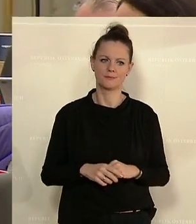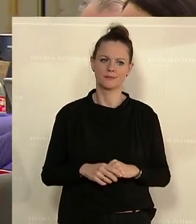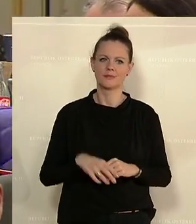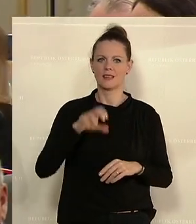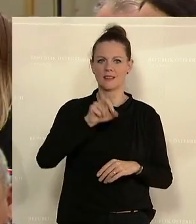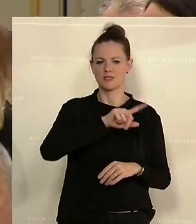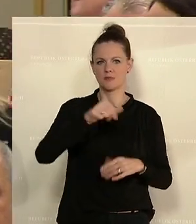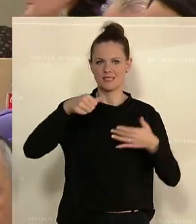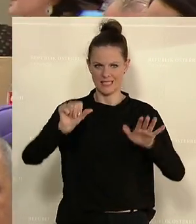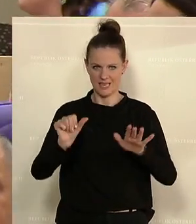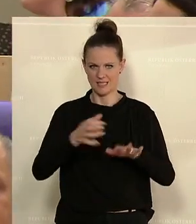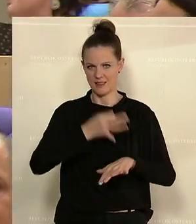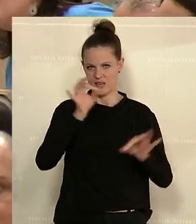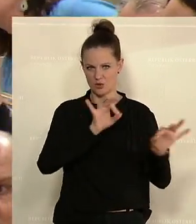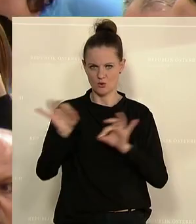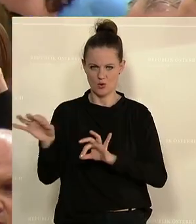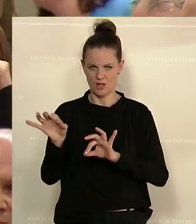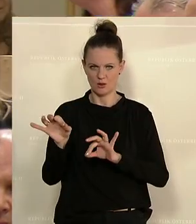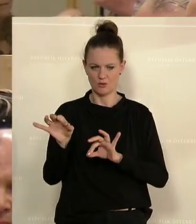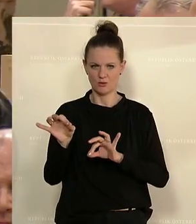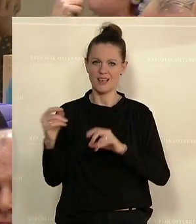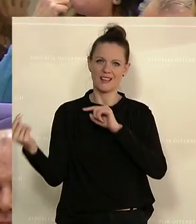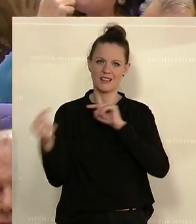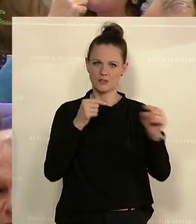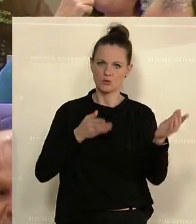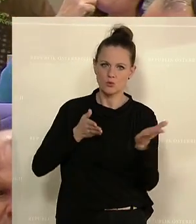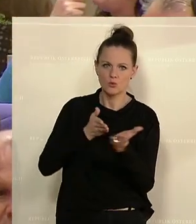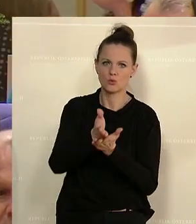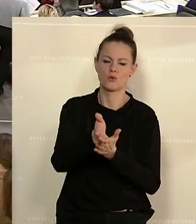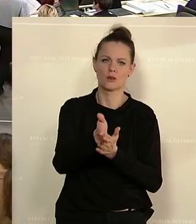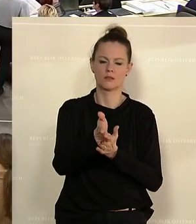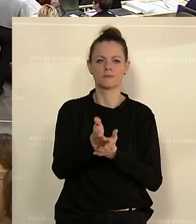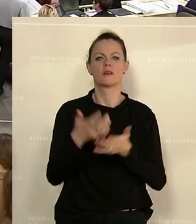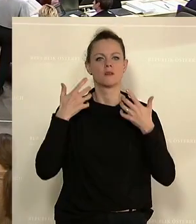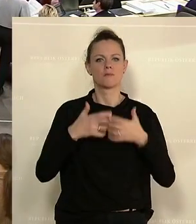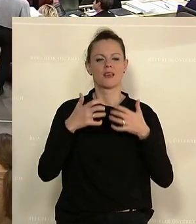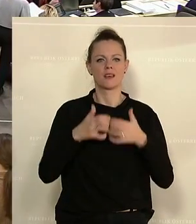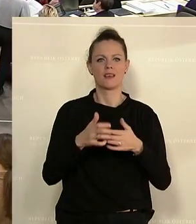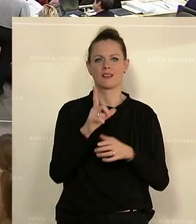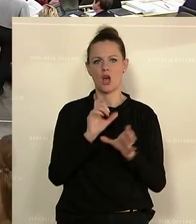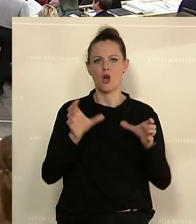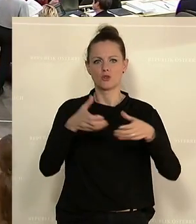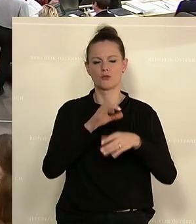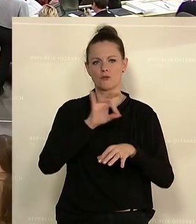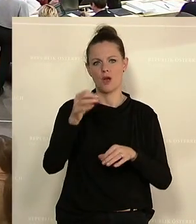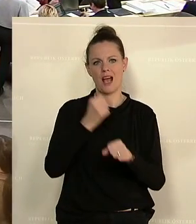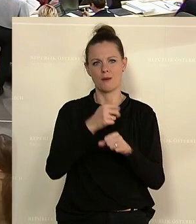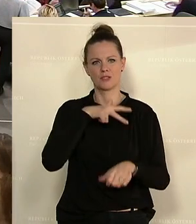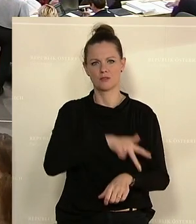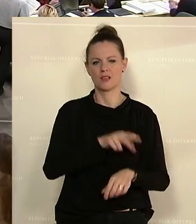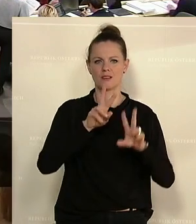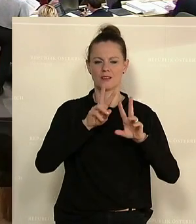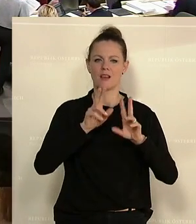13 bis 16 der Tagesordnung, über welche die Debatte unter einem durchgeführt wird. Wir bleiben bei den Themen Arbeit und Soziales. Im vergangenen Jahr hat der